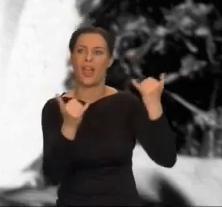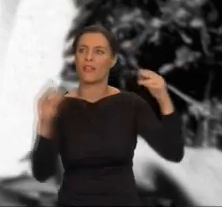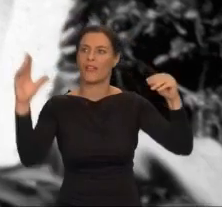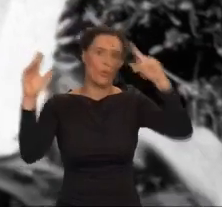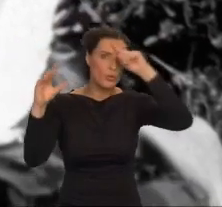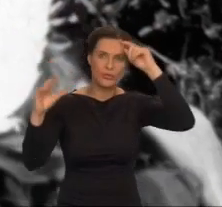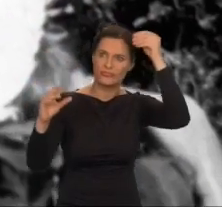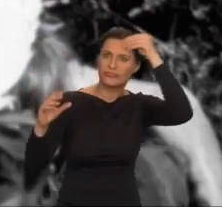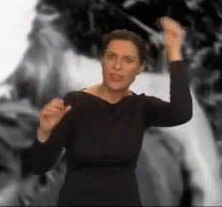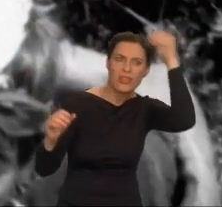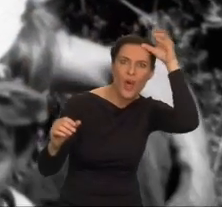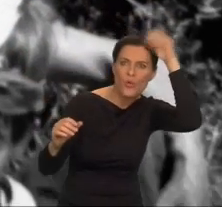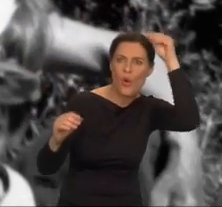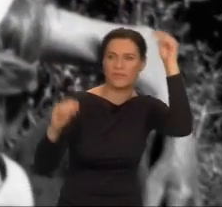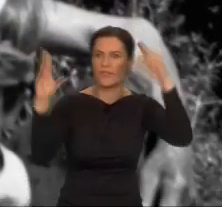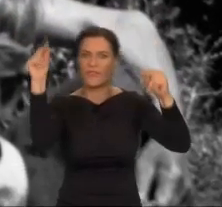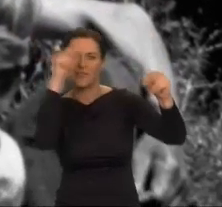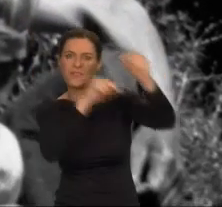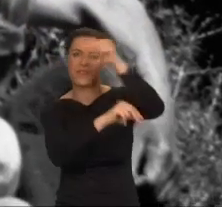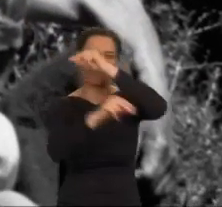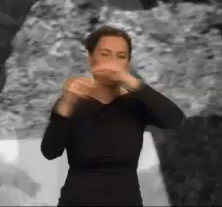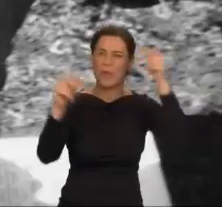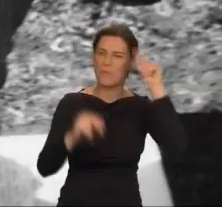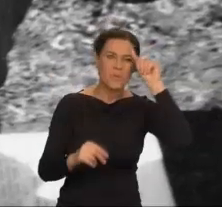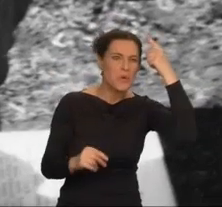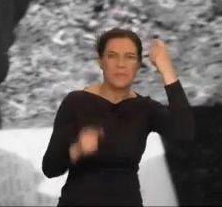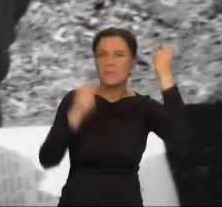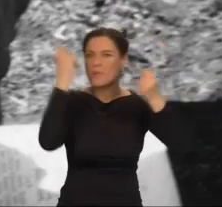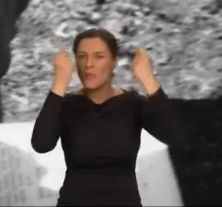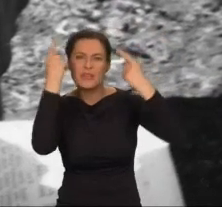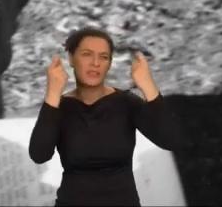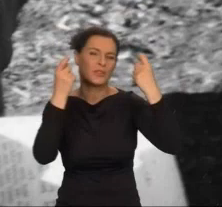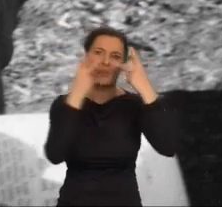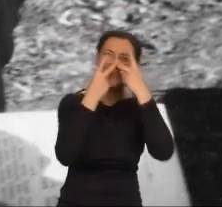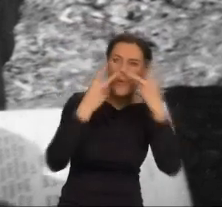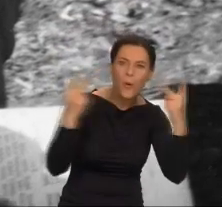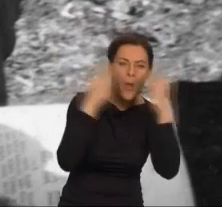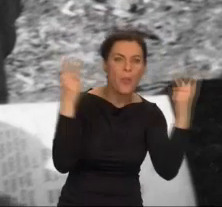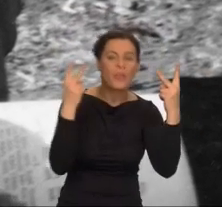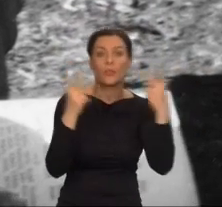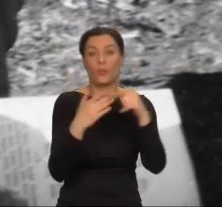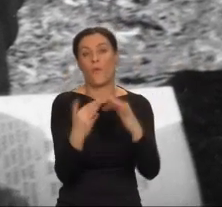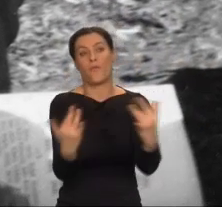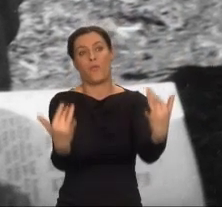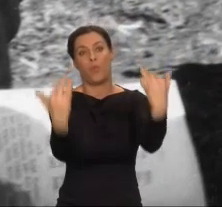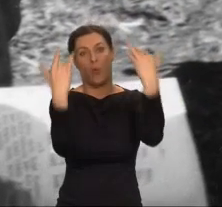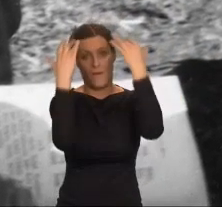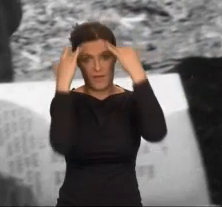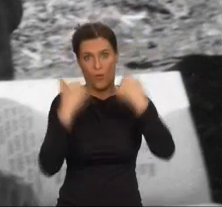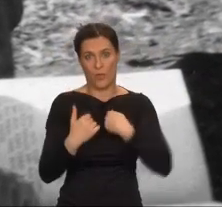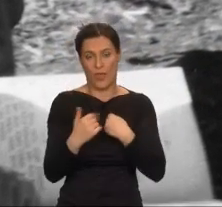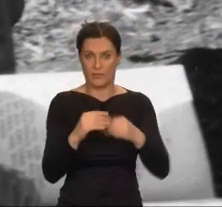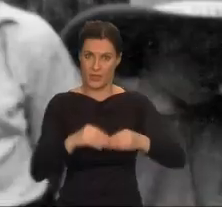Tworzyli fascynującą mieszankę błyskotliwych umysłów i poglądów. Z pewnością miało to wpływ na moją głowę.